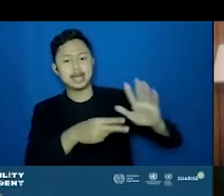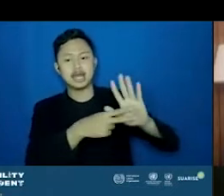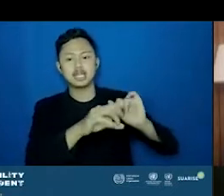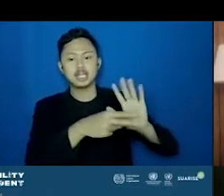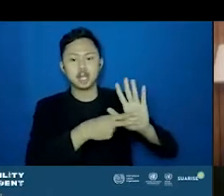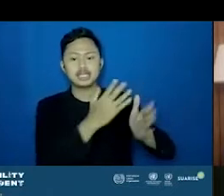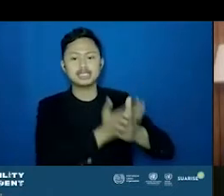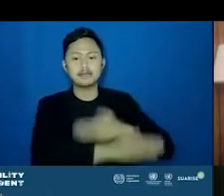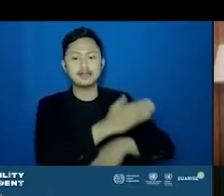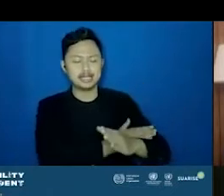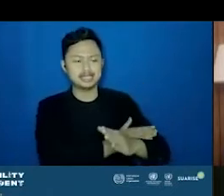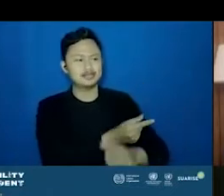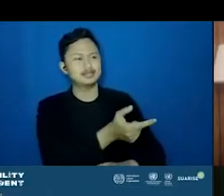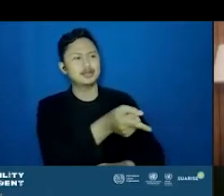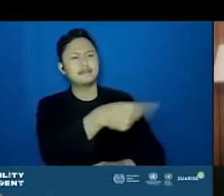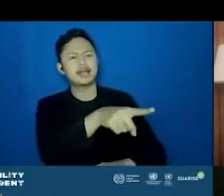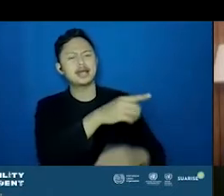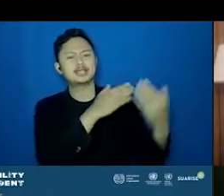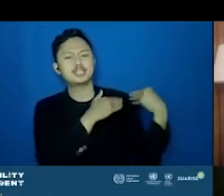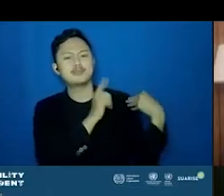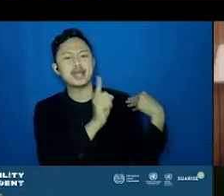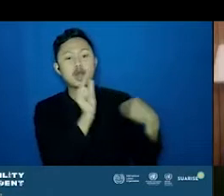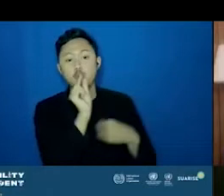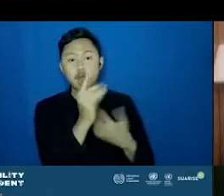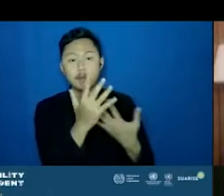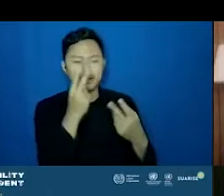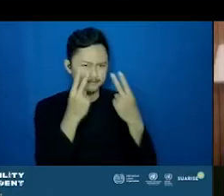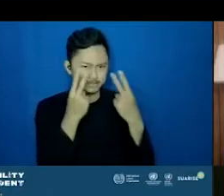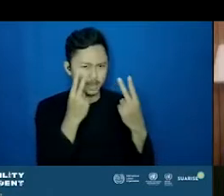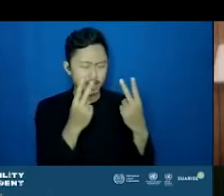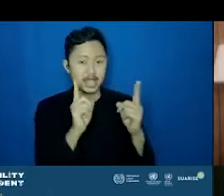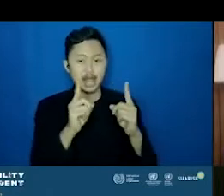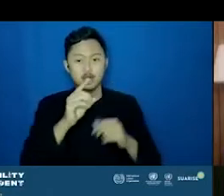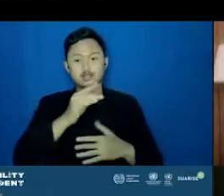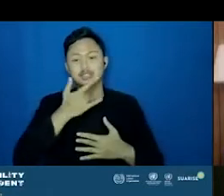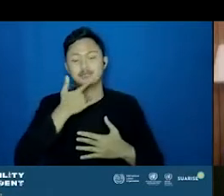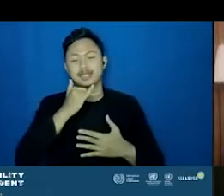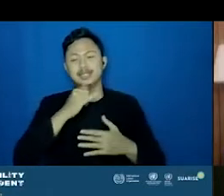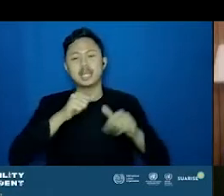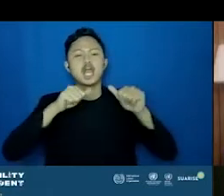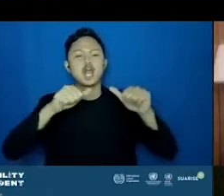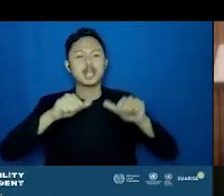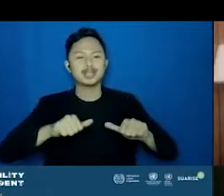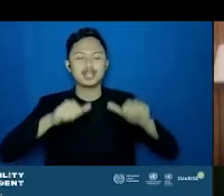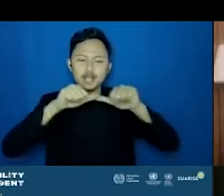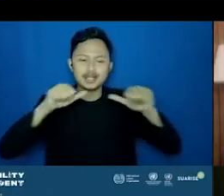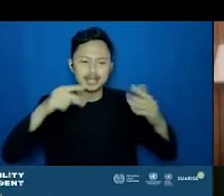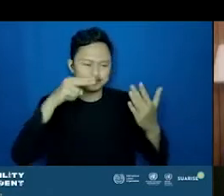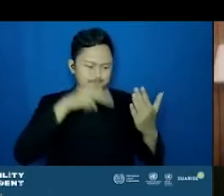untuk juga memperhatikan visual gitu. Walaupun kalau content writer tentu titik beratnya adalah di teks.